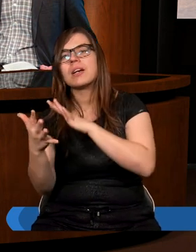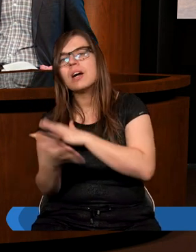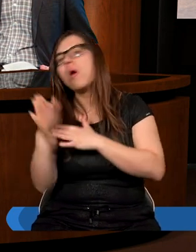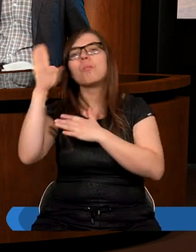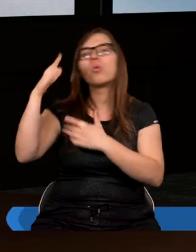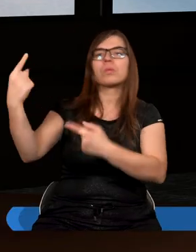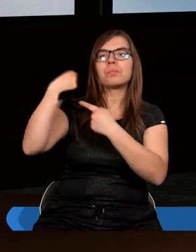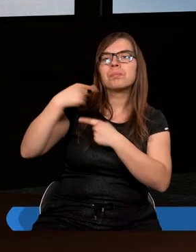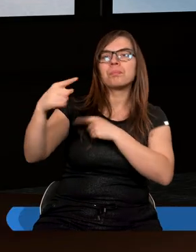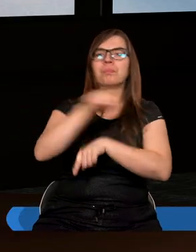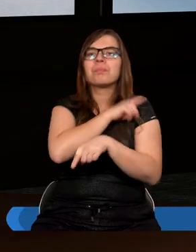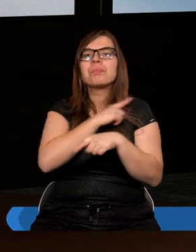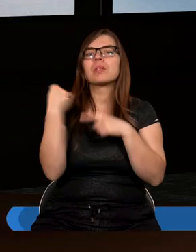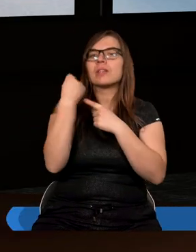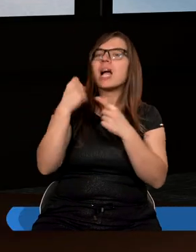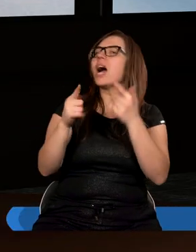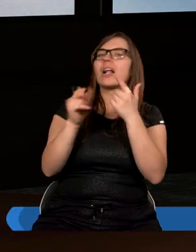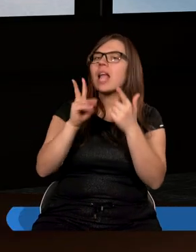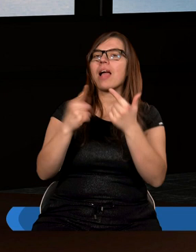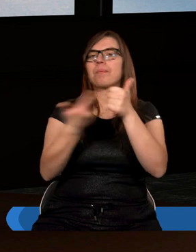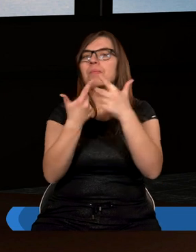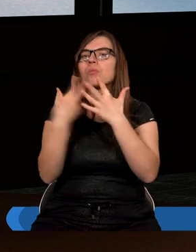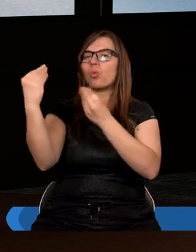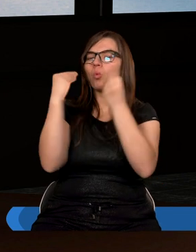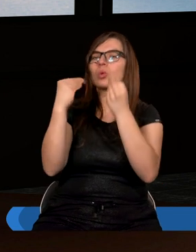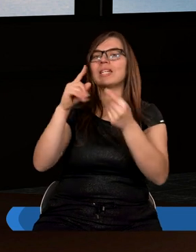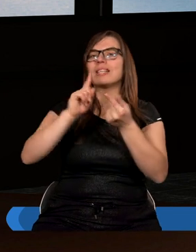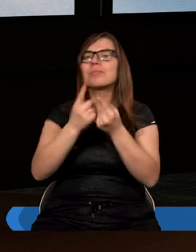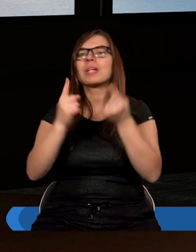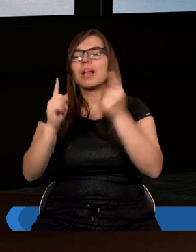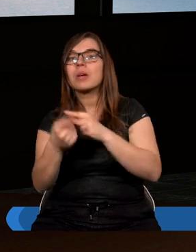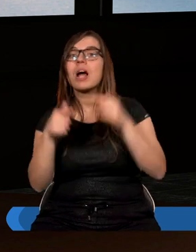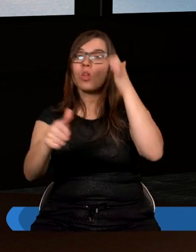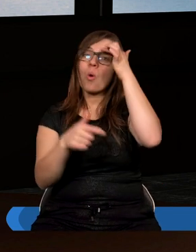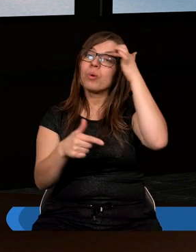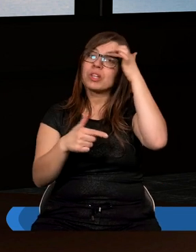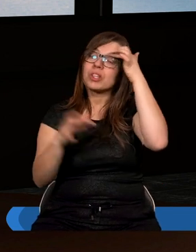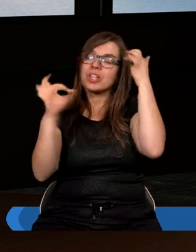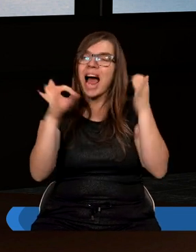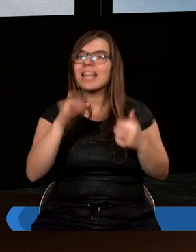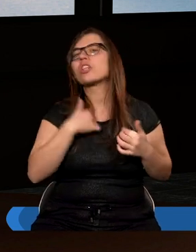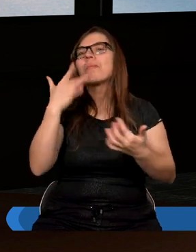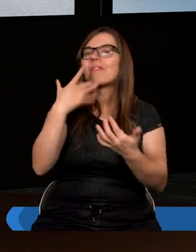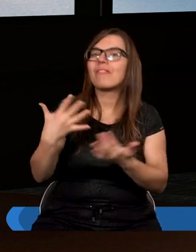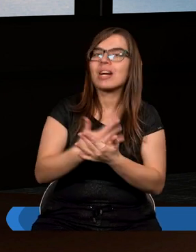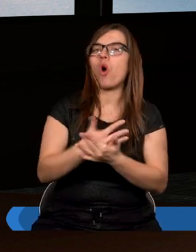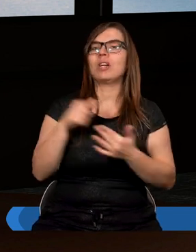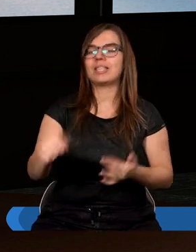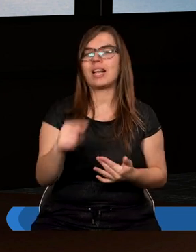życie, ale żebyśmy tą szansę właśnie wykorzystali. Ja tak sobie to rozumiem i